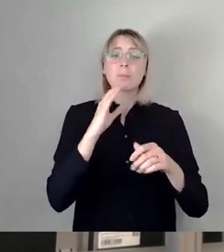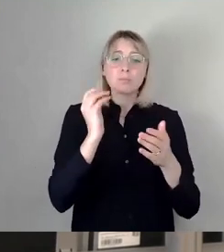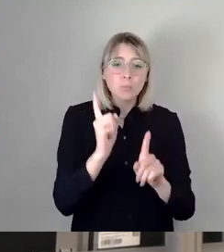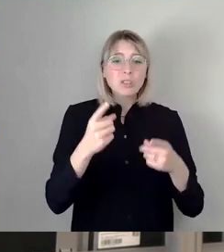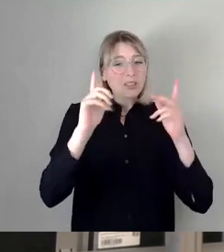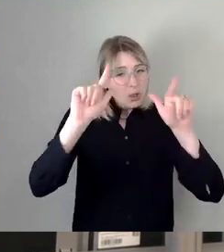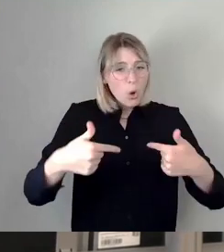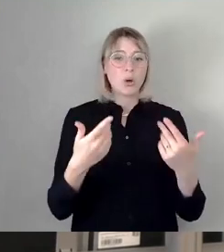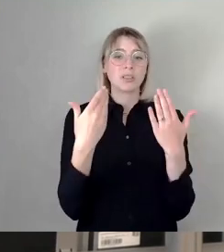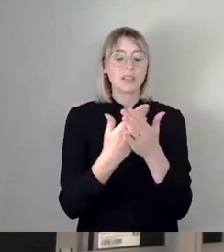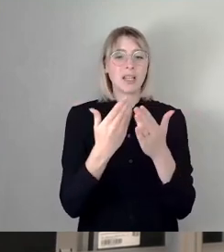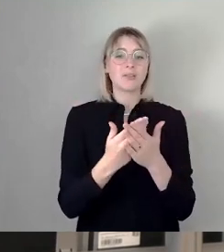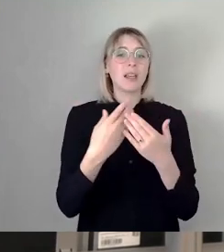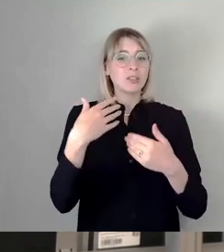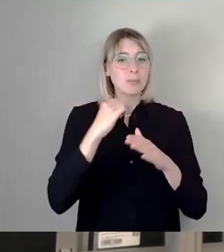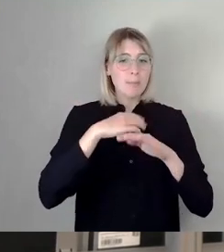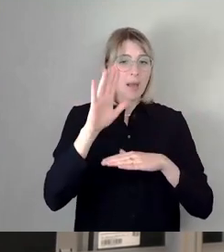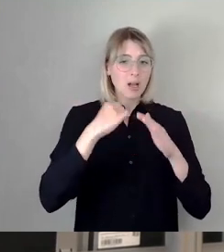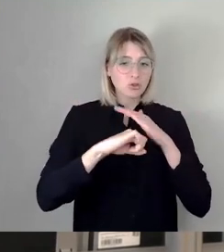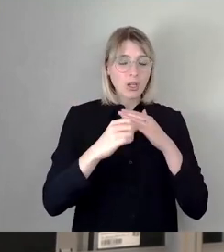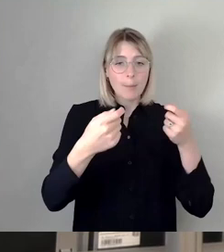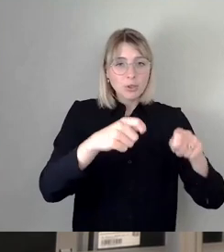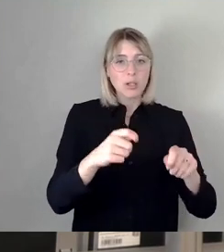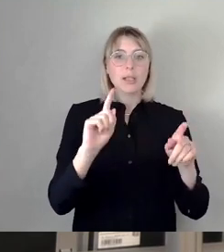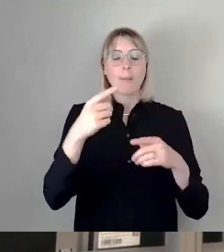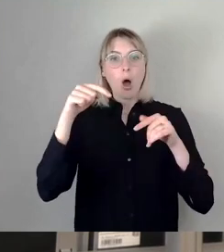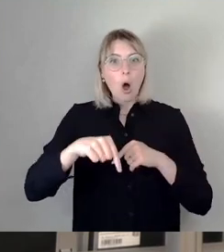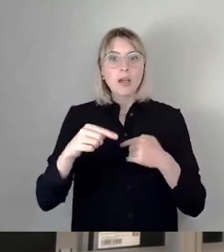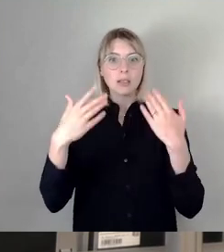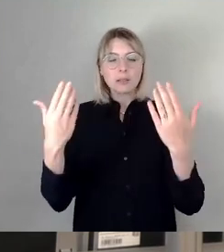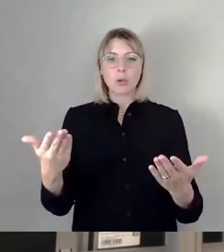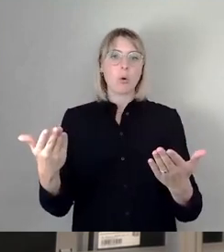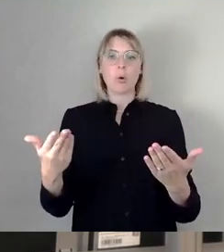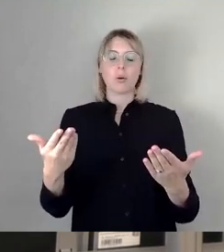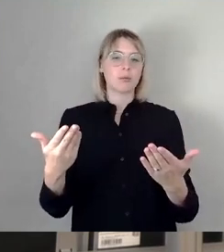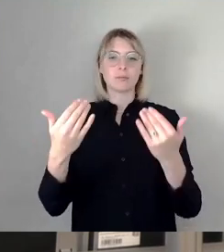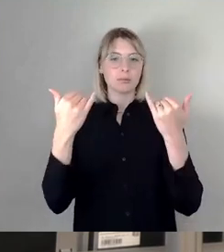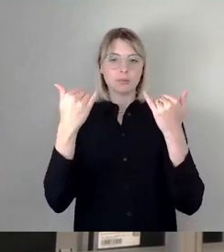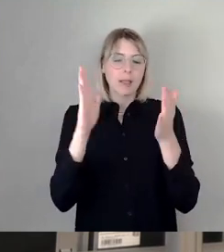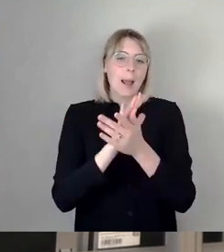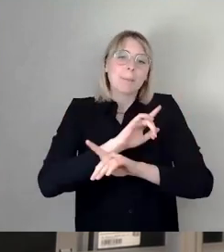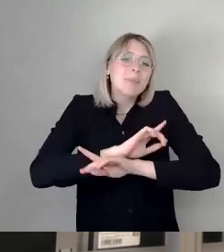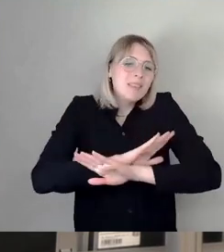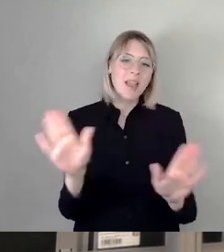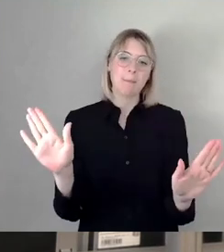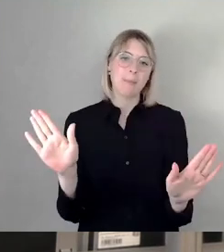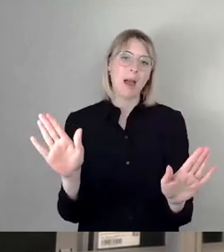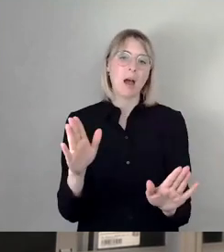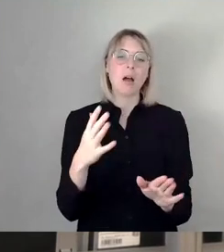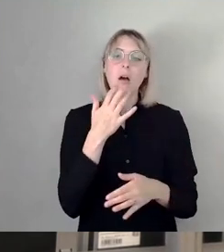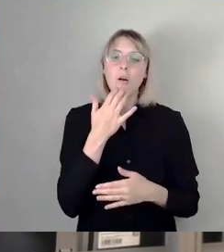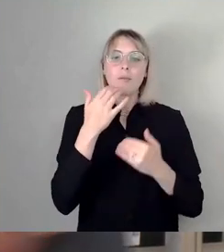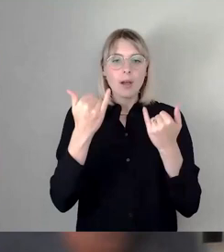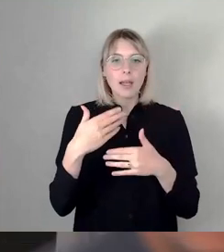Und genau diese, ich muss ja heute schon sagen, Tugend ist verloren gegangen. Und ich wünsche mir, dass die vielleicht wieder hier in den nächsten Stadtrat